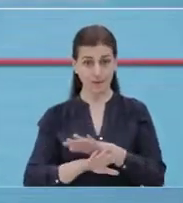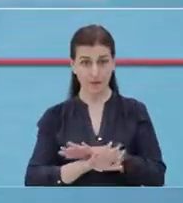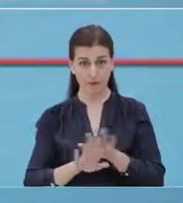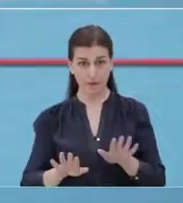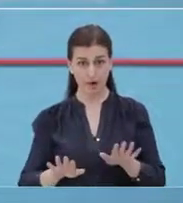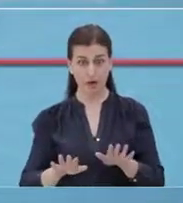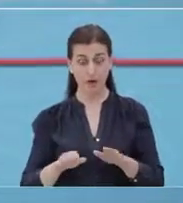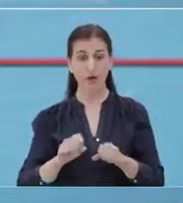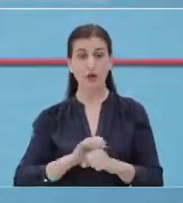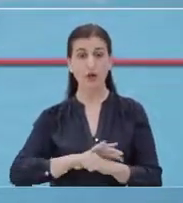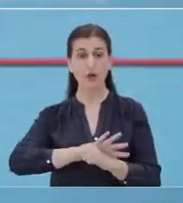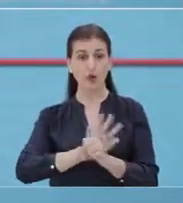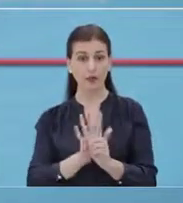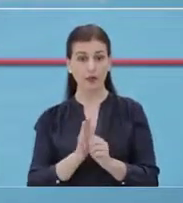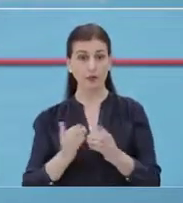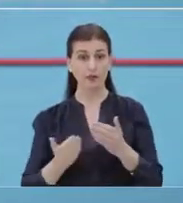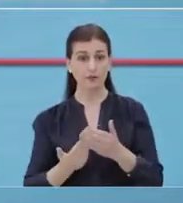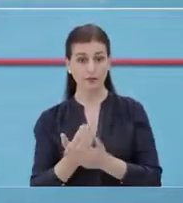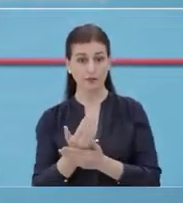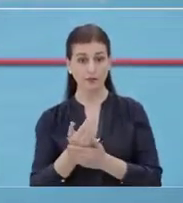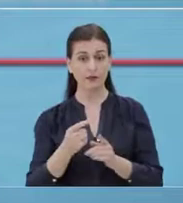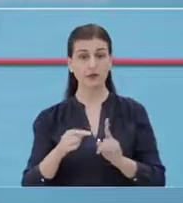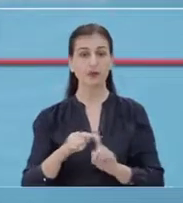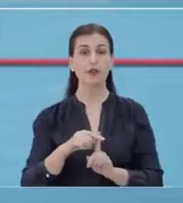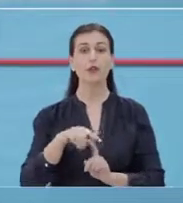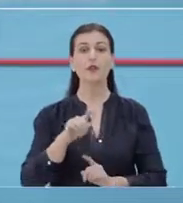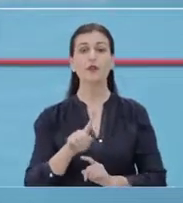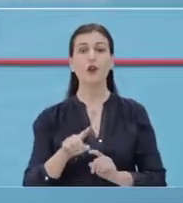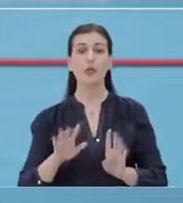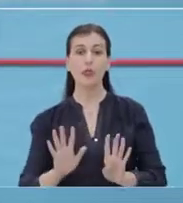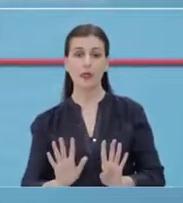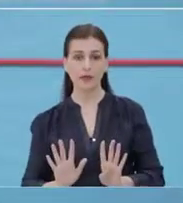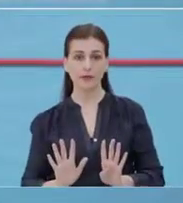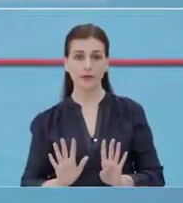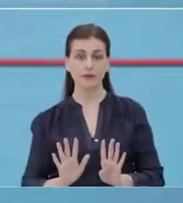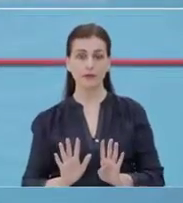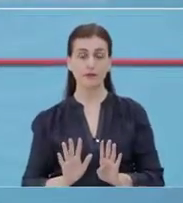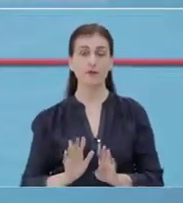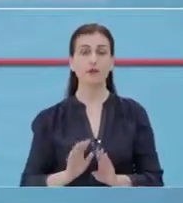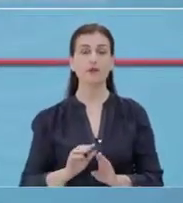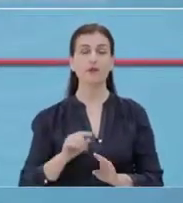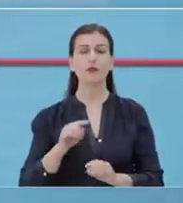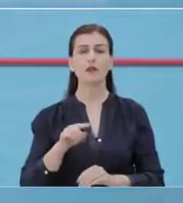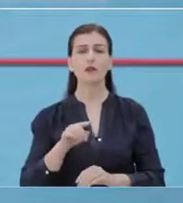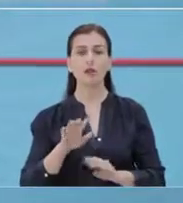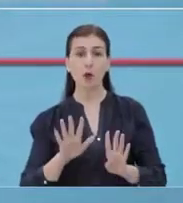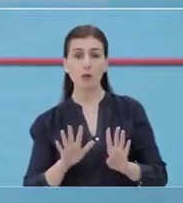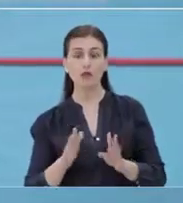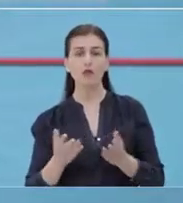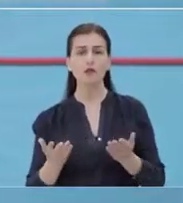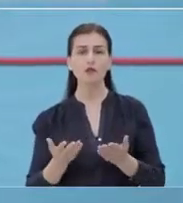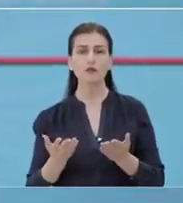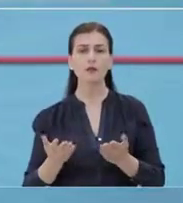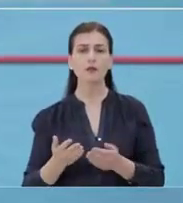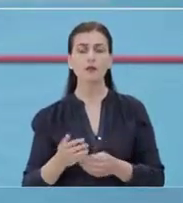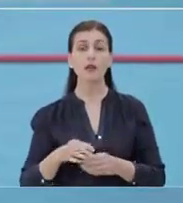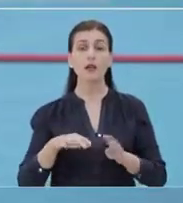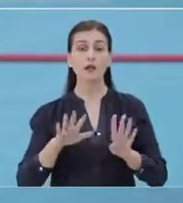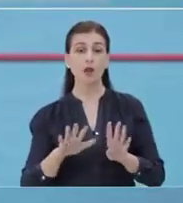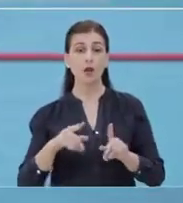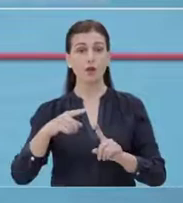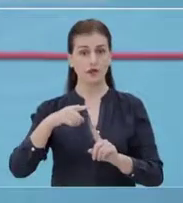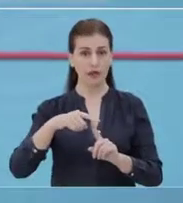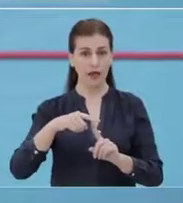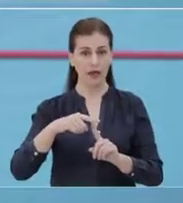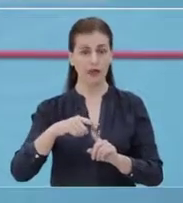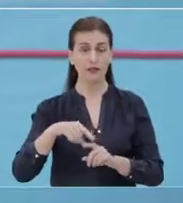testimi kanë rezultuar pozitiv 90 persona. Nga të cilët, 11 raste janë